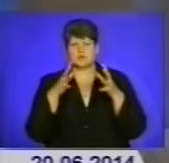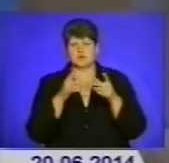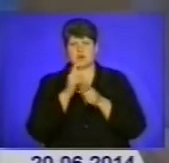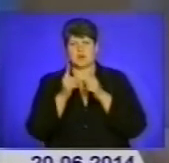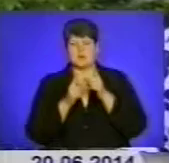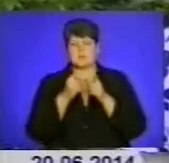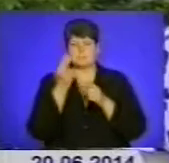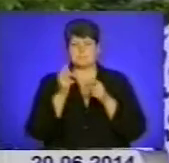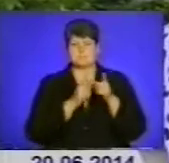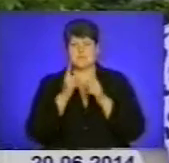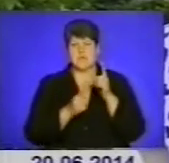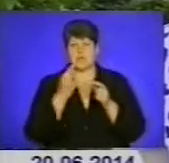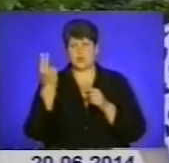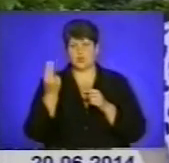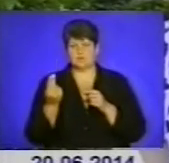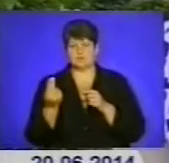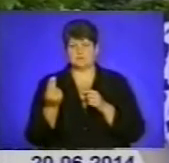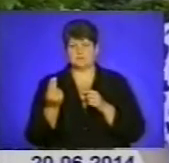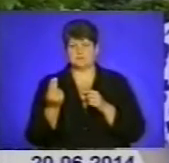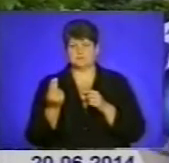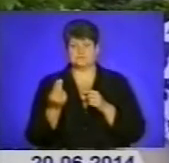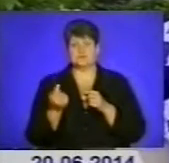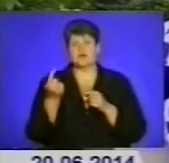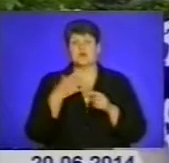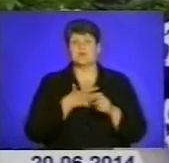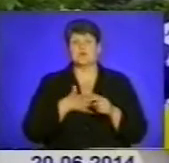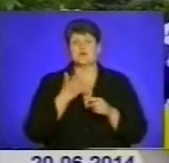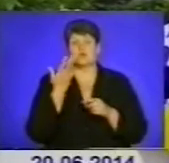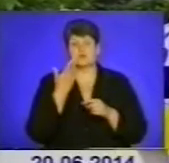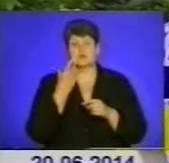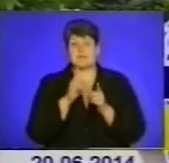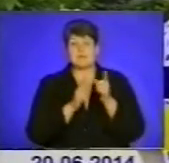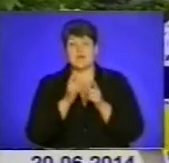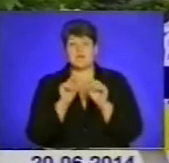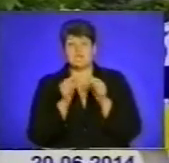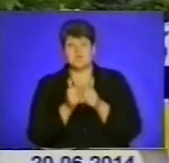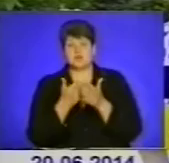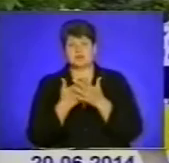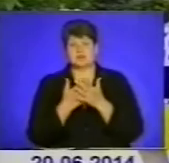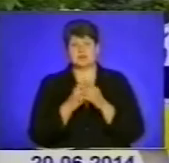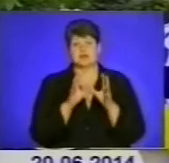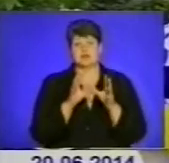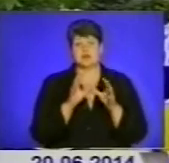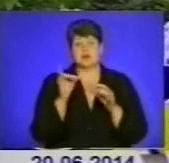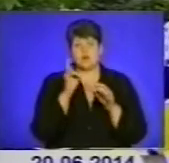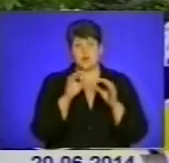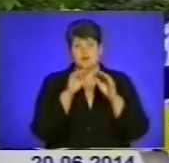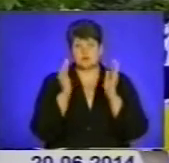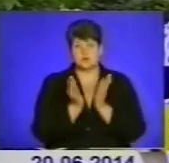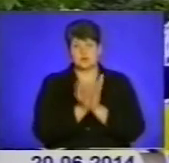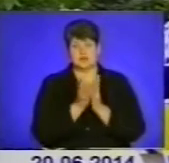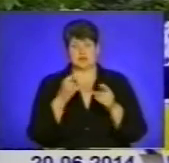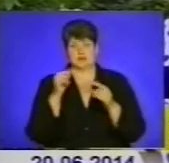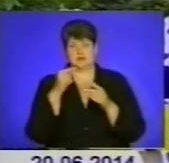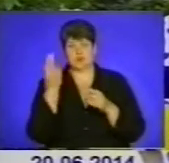колір. Коли родимка викликає тривогу, тоді, коли вона міняє свою форму, свої розміри, свої контури і своє